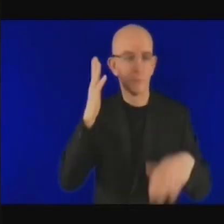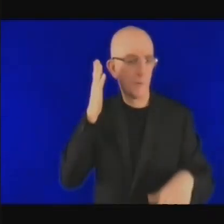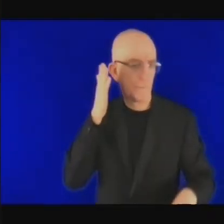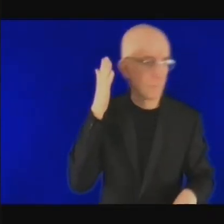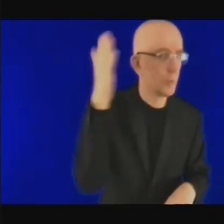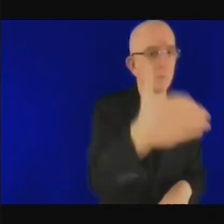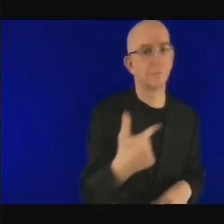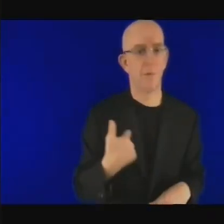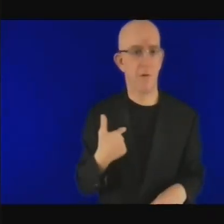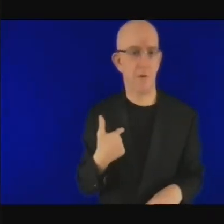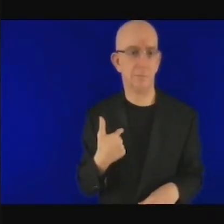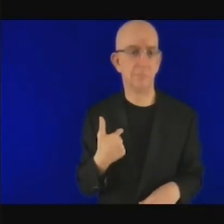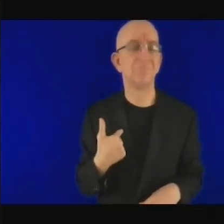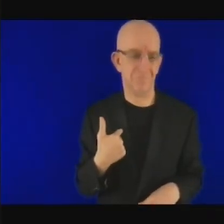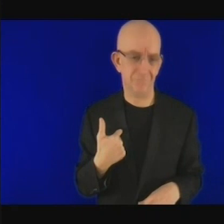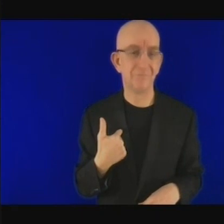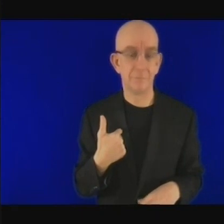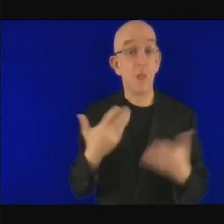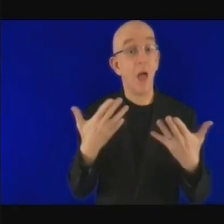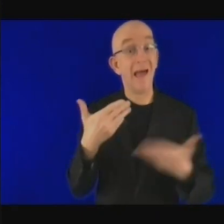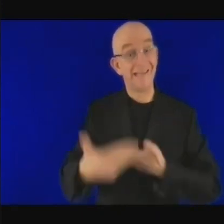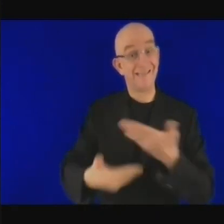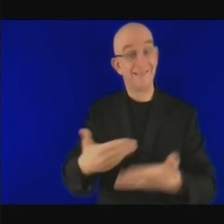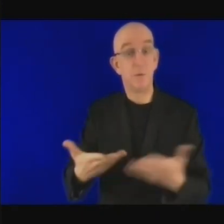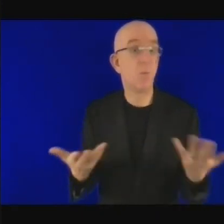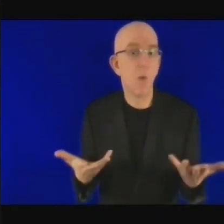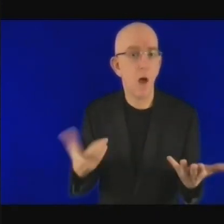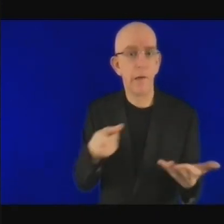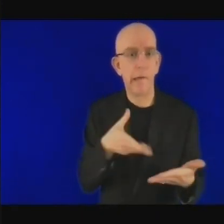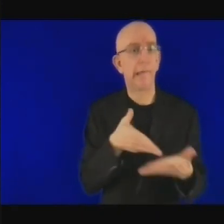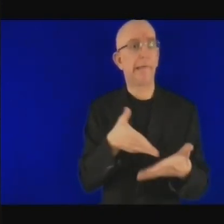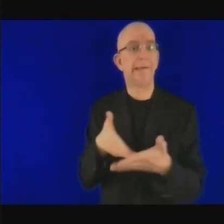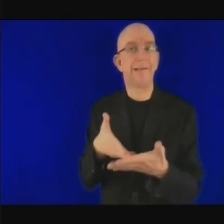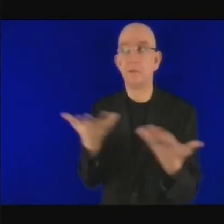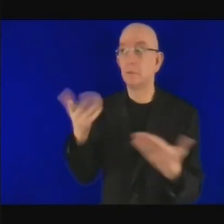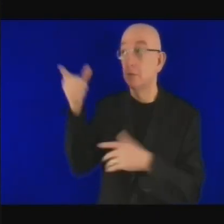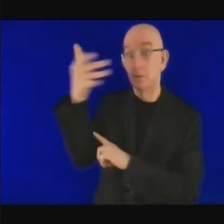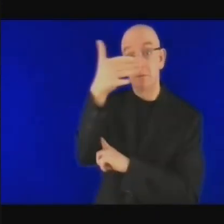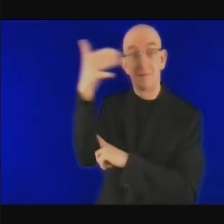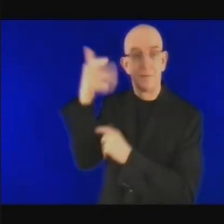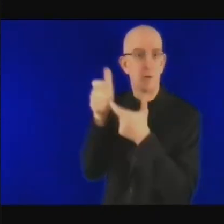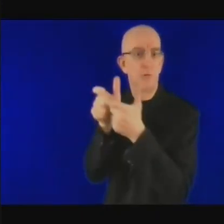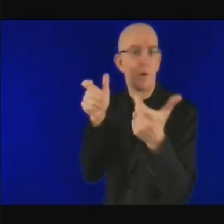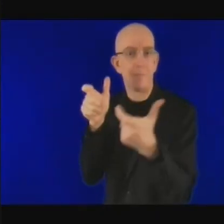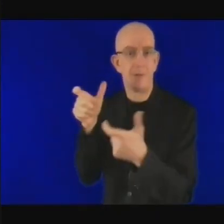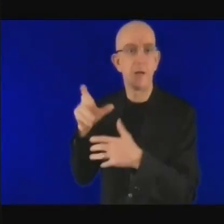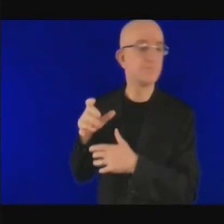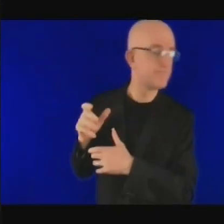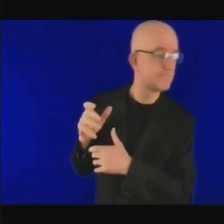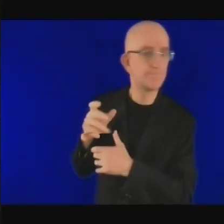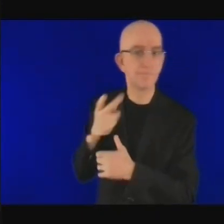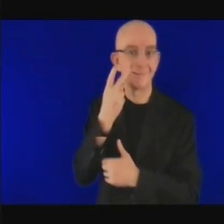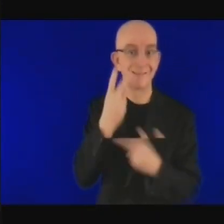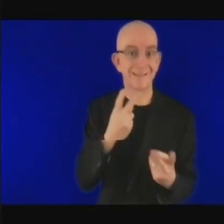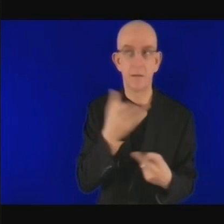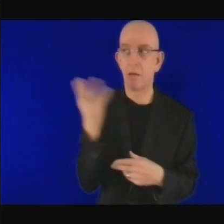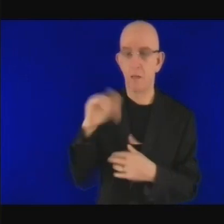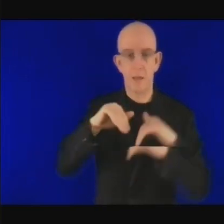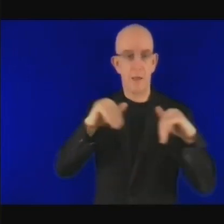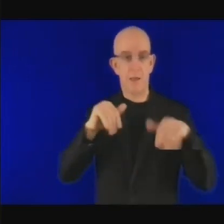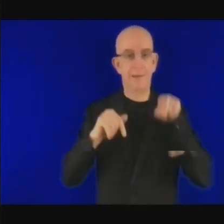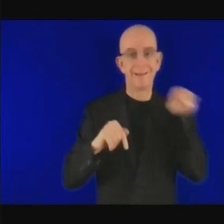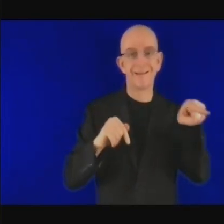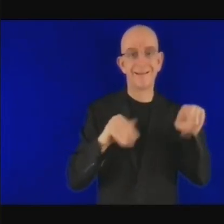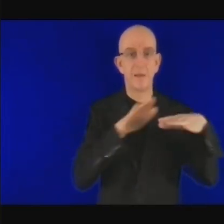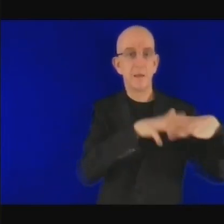la capacité d'attirer le secteur privé c'est d'abord que ces projets prennent du temps si quelqu